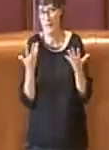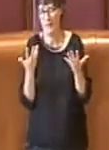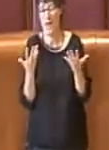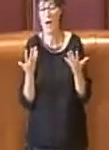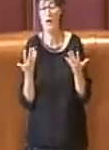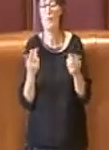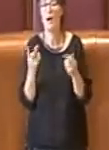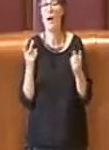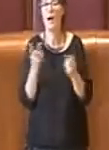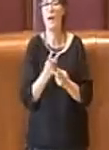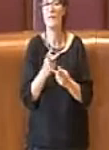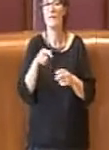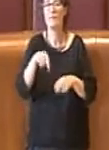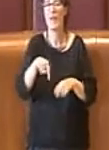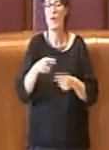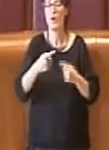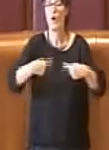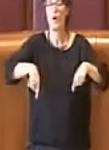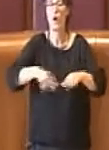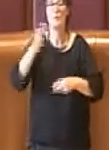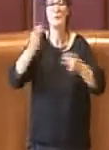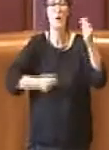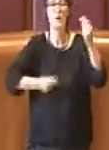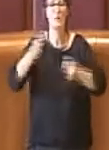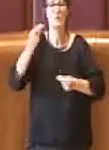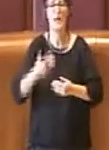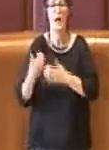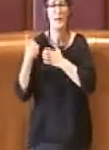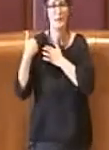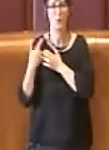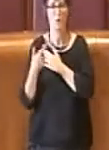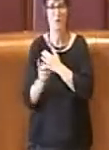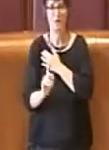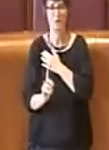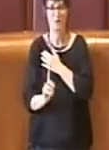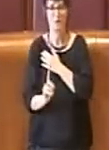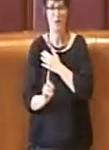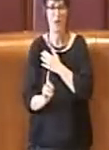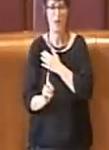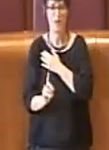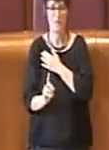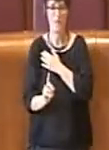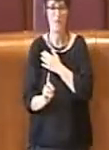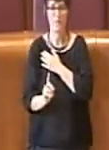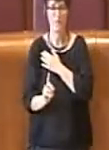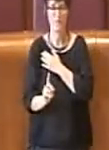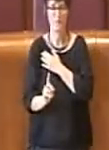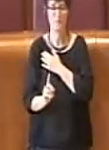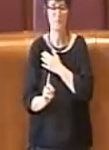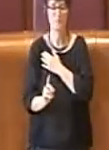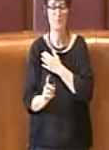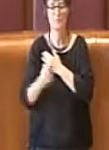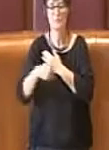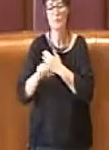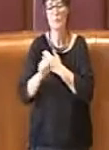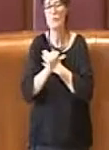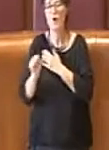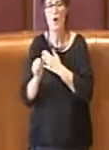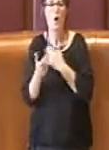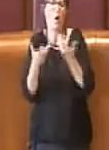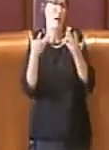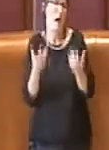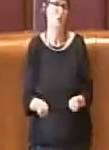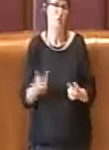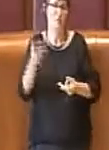comunque per il principale della Commissione bilancio che si limita in questo caso a prendere atto delle modifiche di bilancio